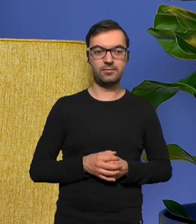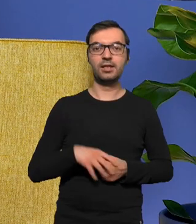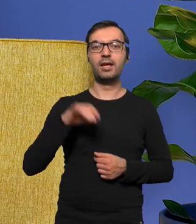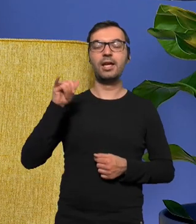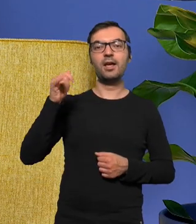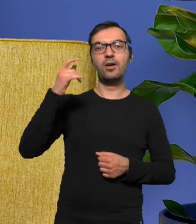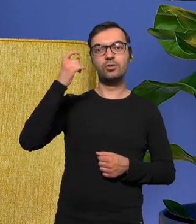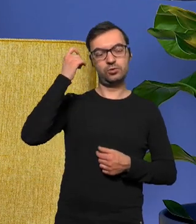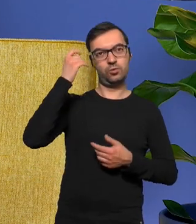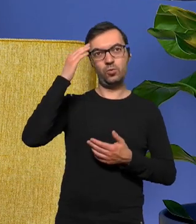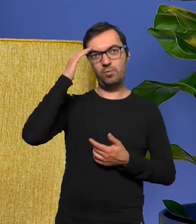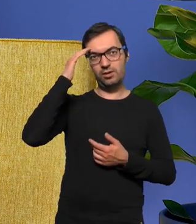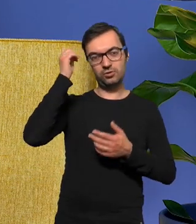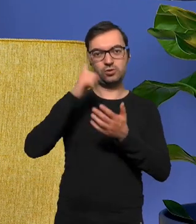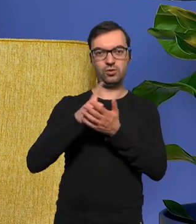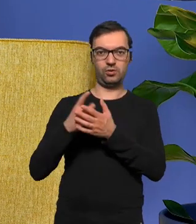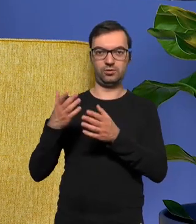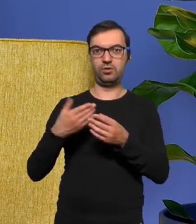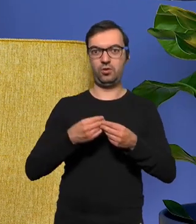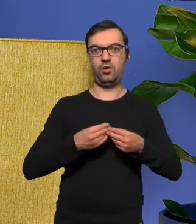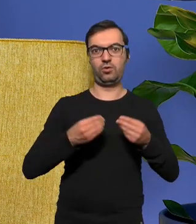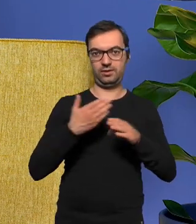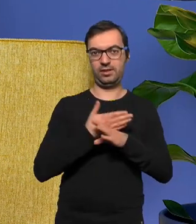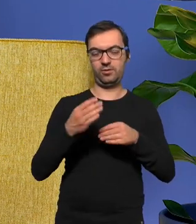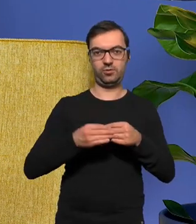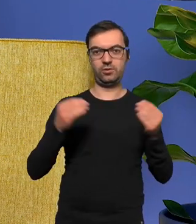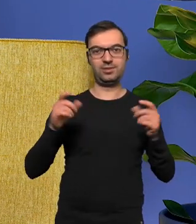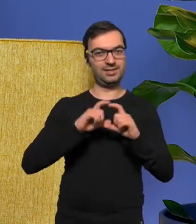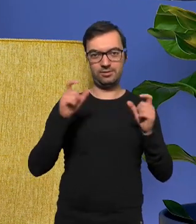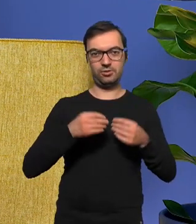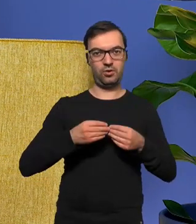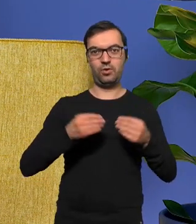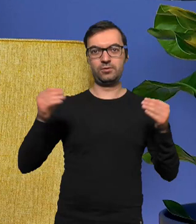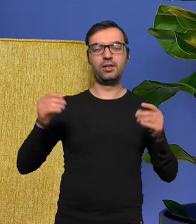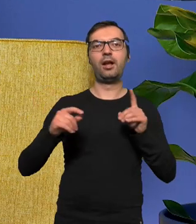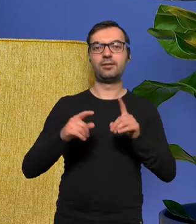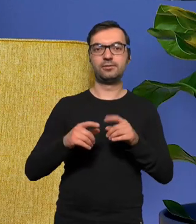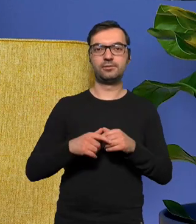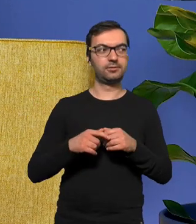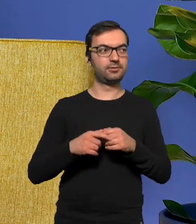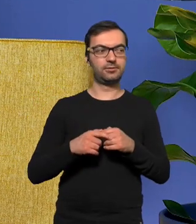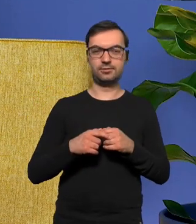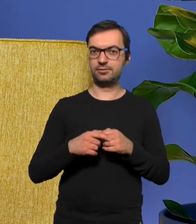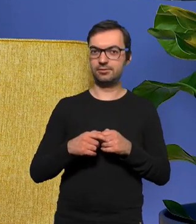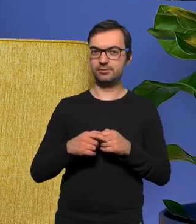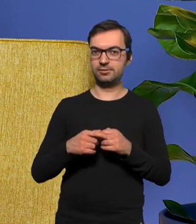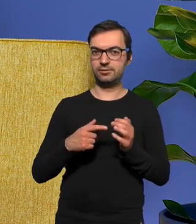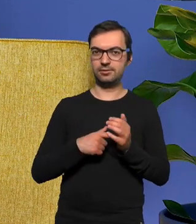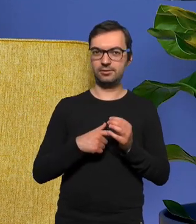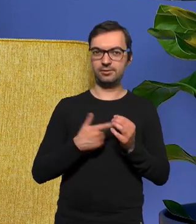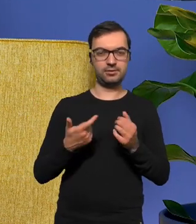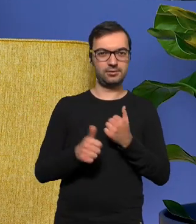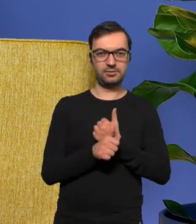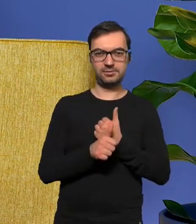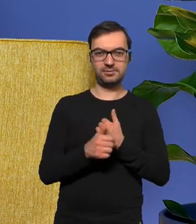umiejętności rozwijają się są w ciągłym rozwoju to jednak to jest taki eufemizm czy ja